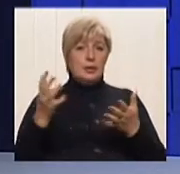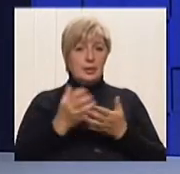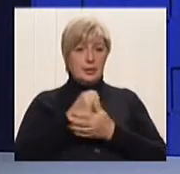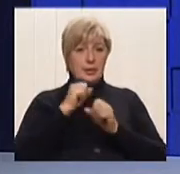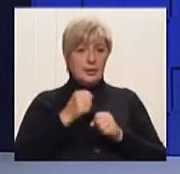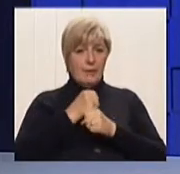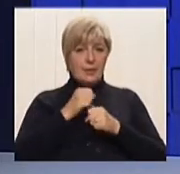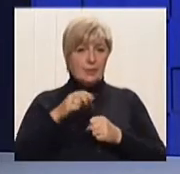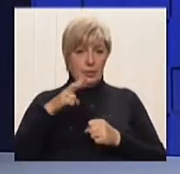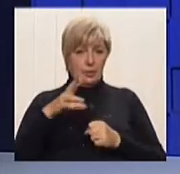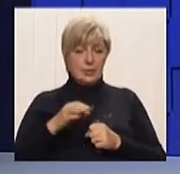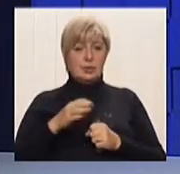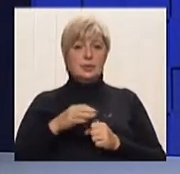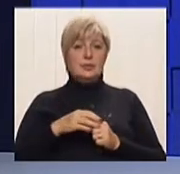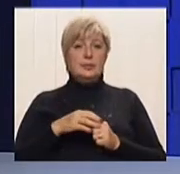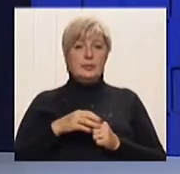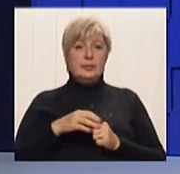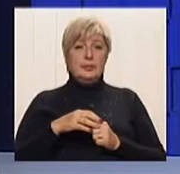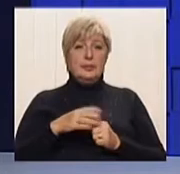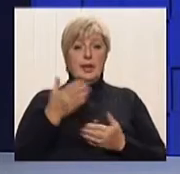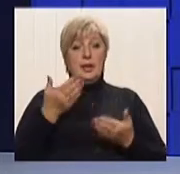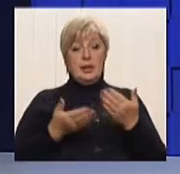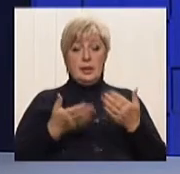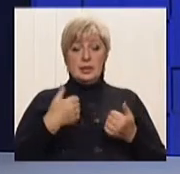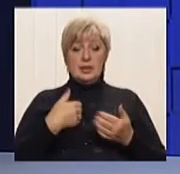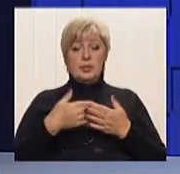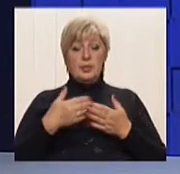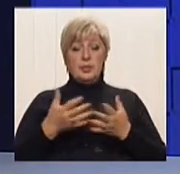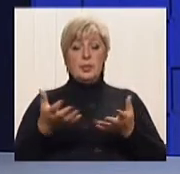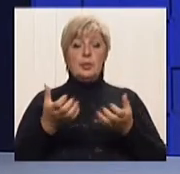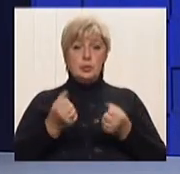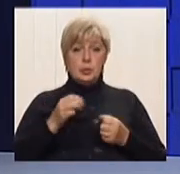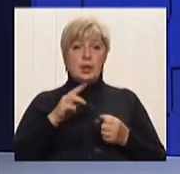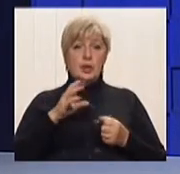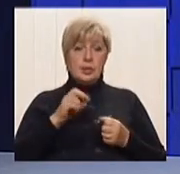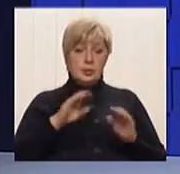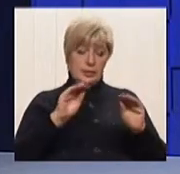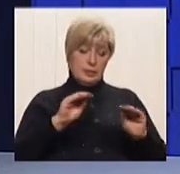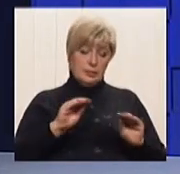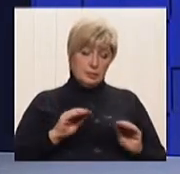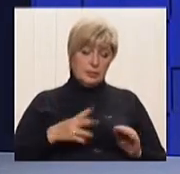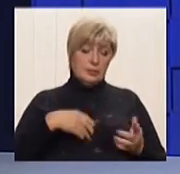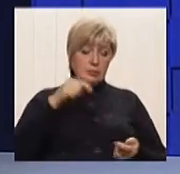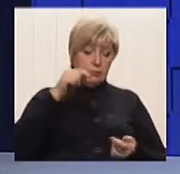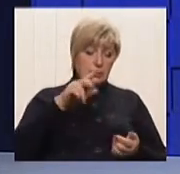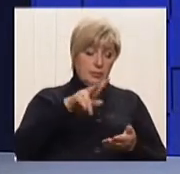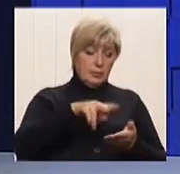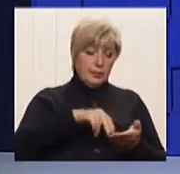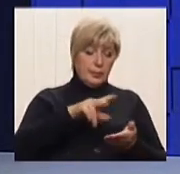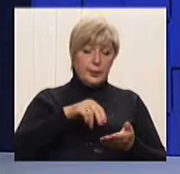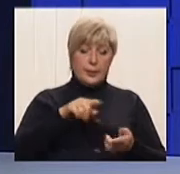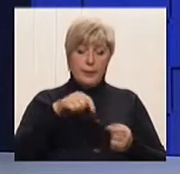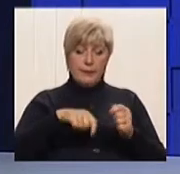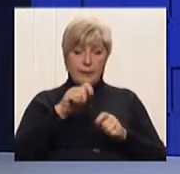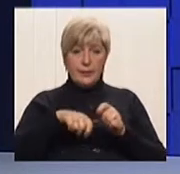згадувалися і отримали товар, свірте документи, які ви отримали, накладні, транспортні, те ли реквізити,